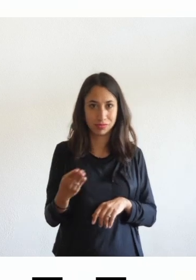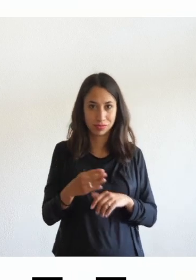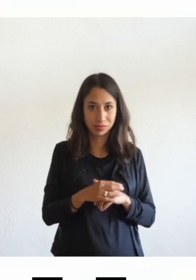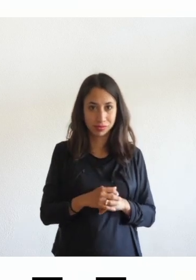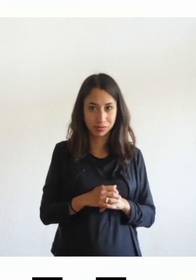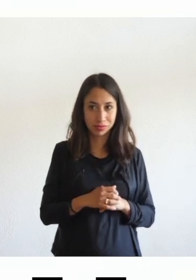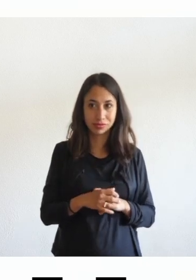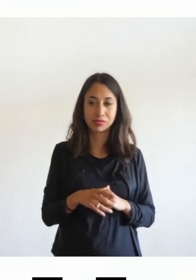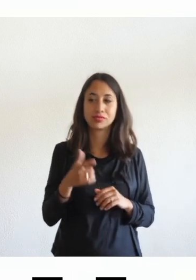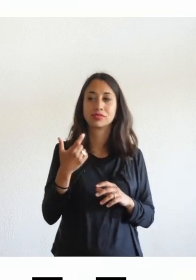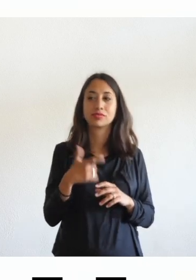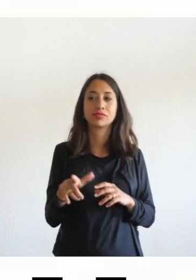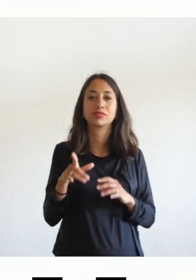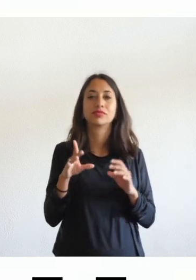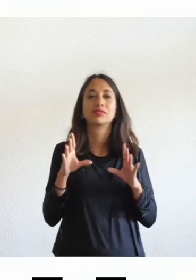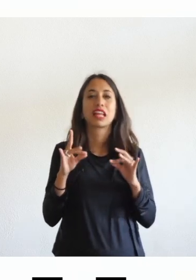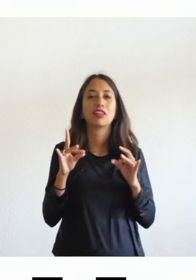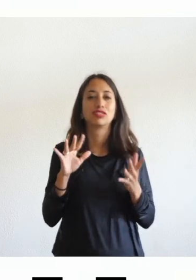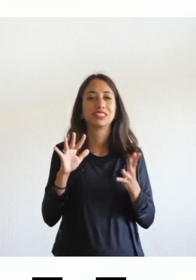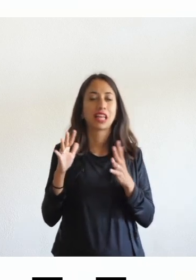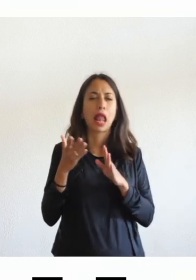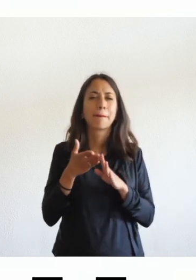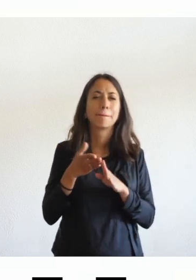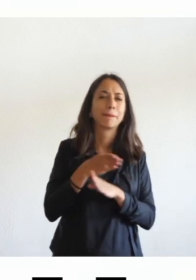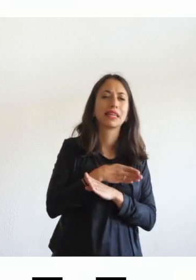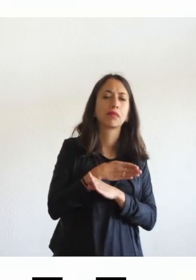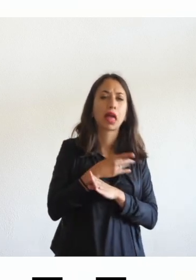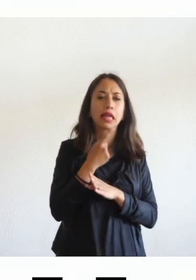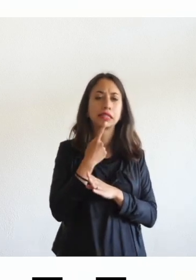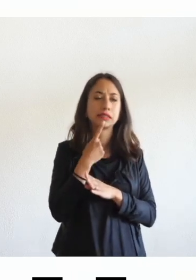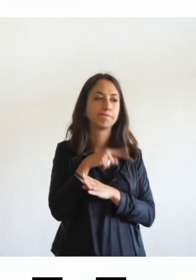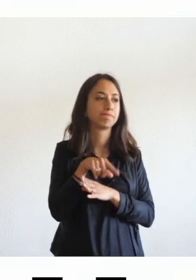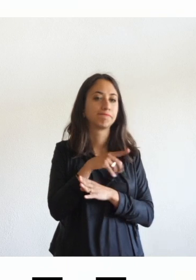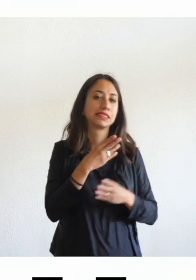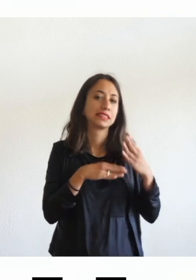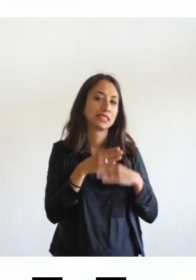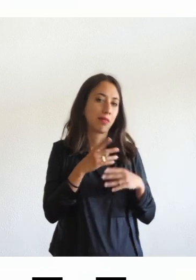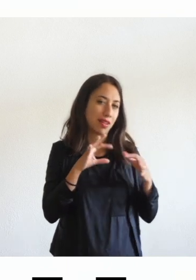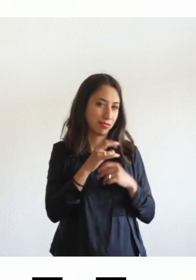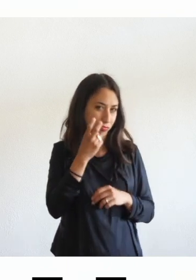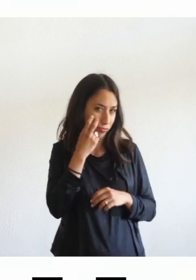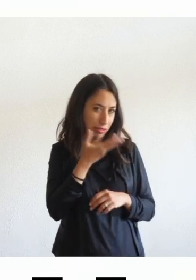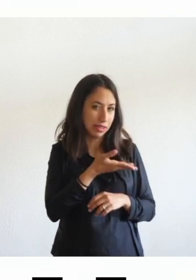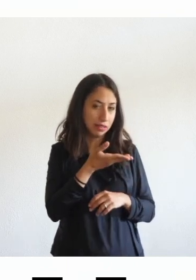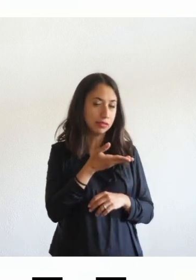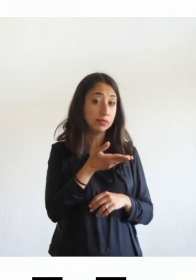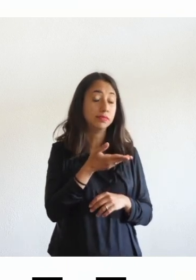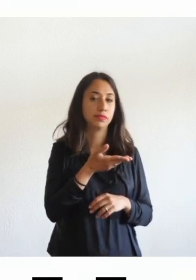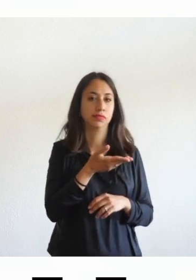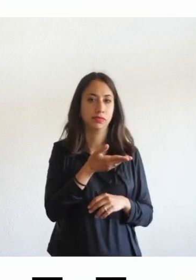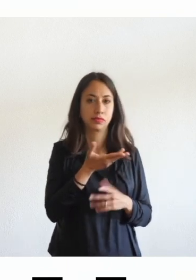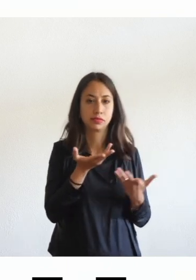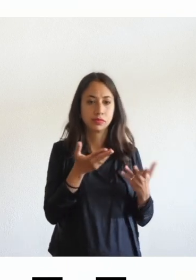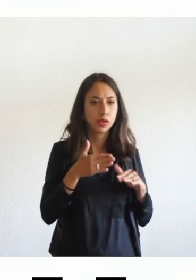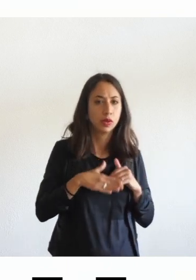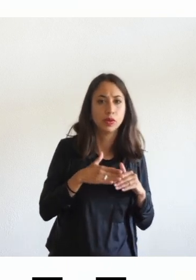aveva prima dell'avvento della digitalizzazione chi aveva una disabilità visiva gli unici